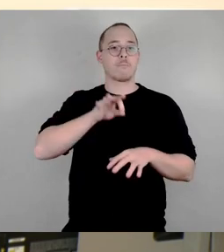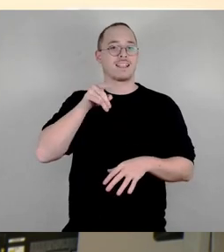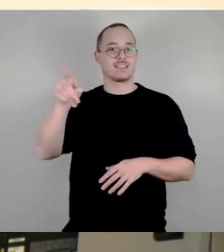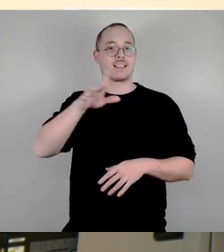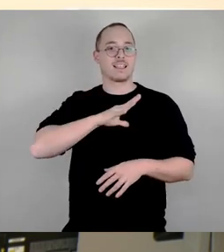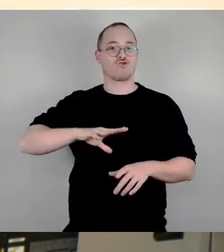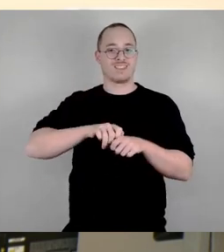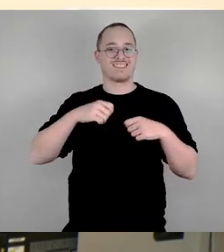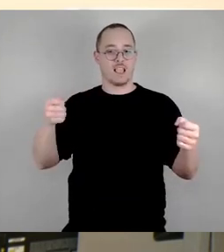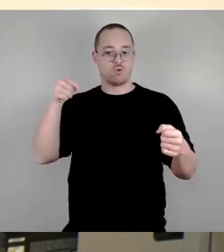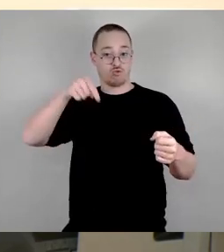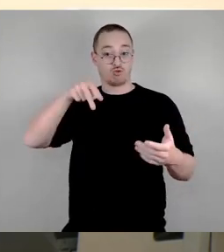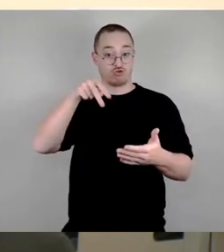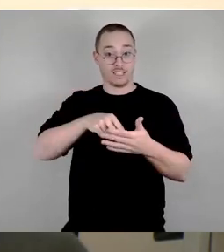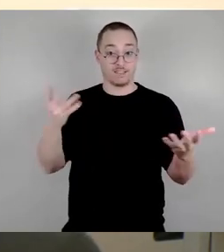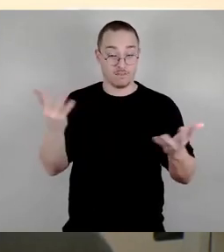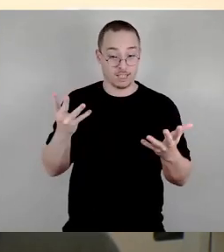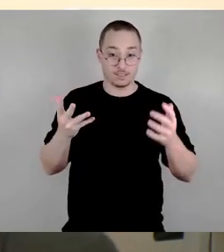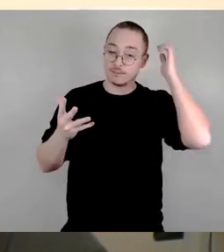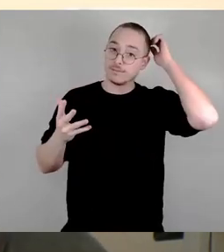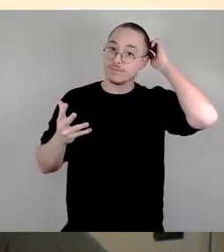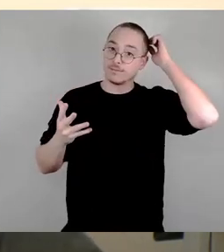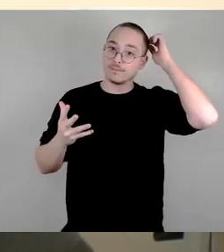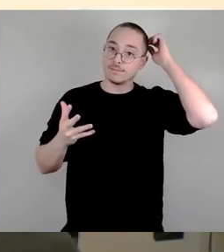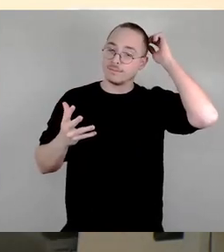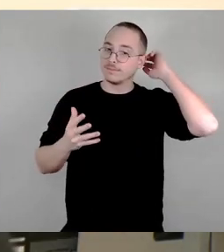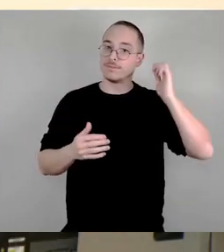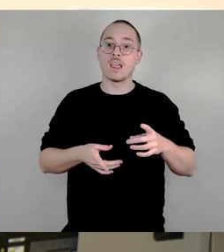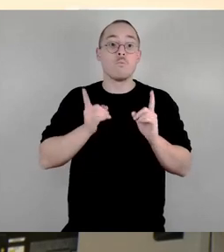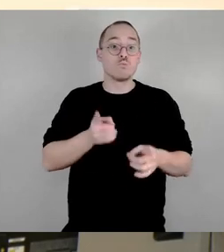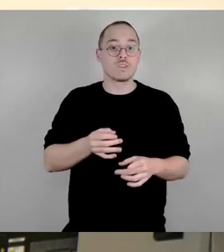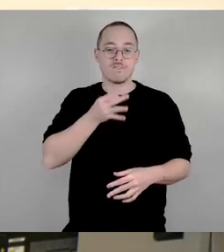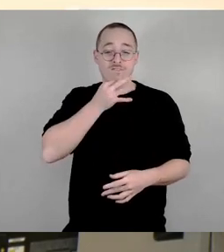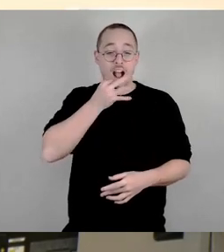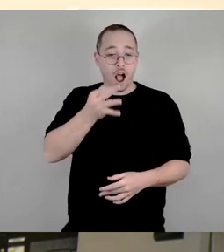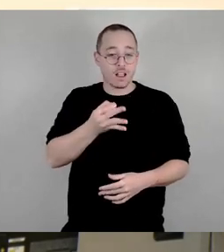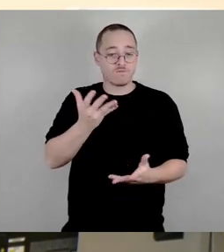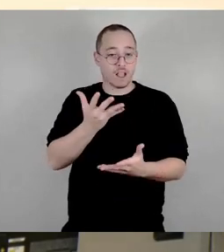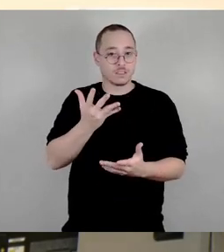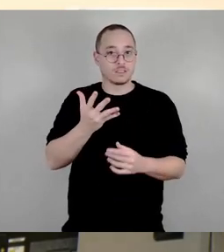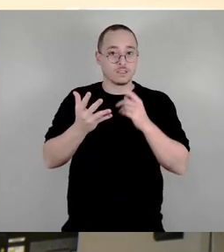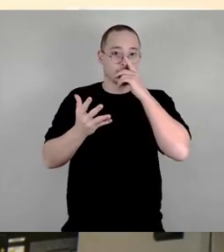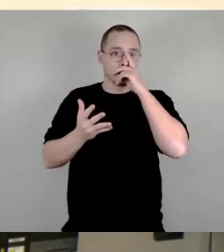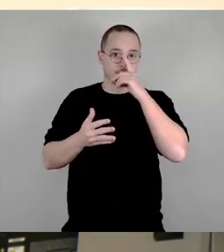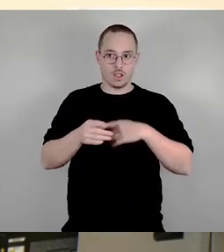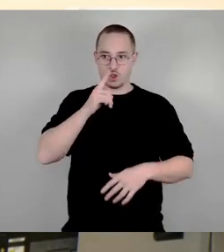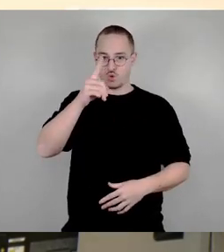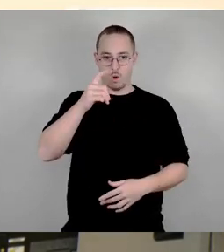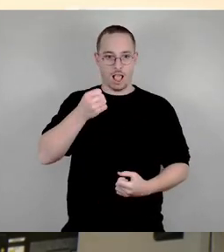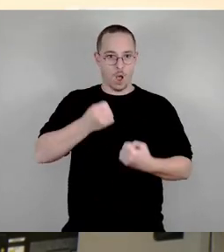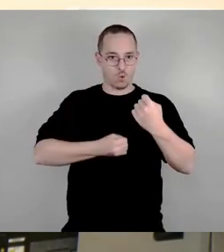zu lesen, wir müssen uns fragen, warum es uns nicht gelingt, deutlich zu machen, dass wir nicht nur die Autofahrerpartei sind.